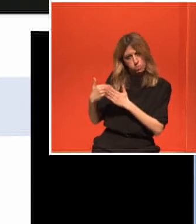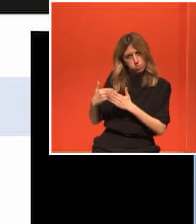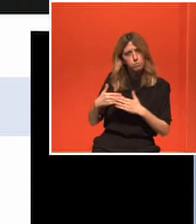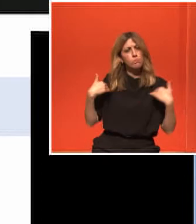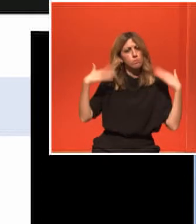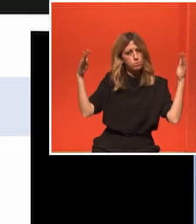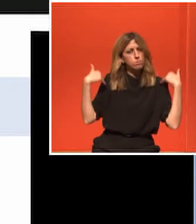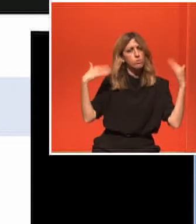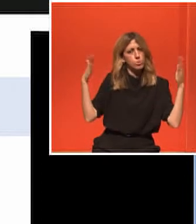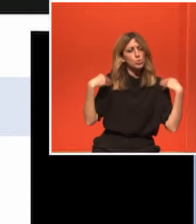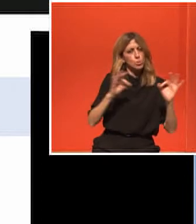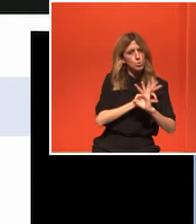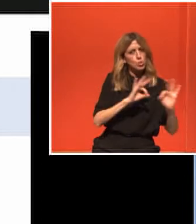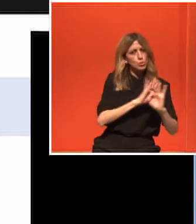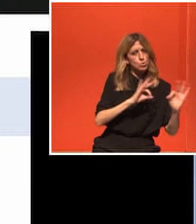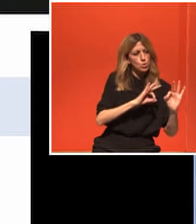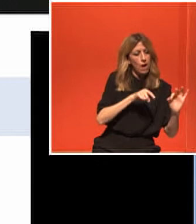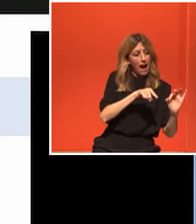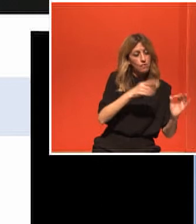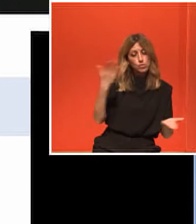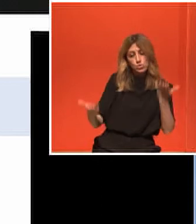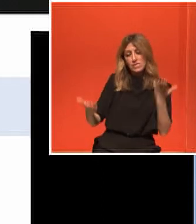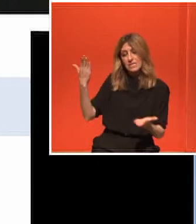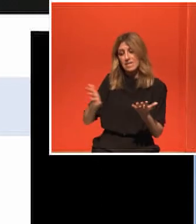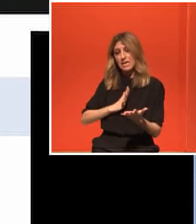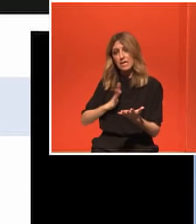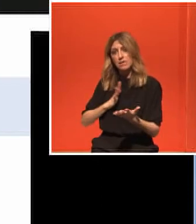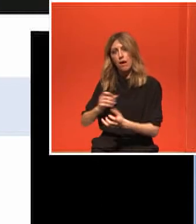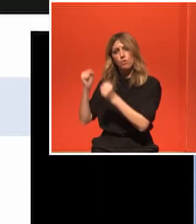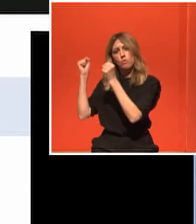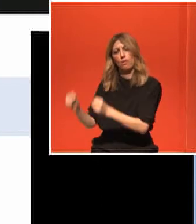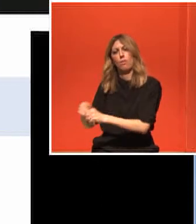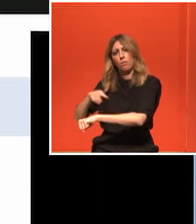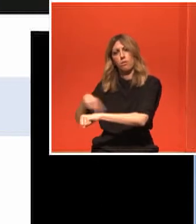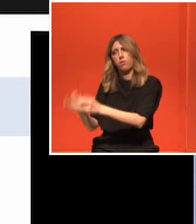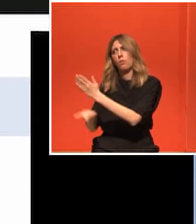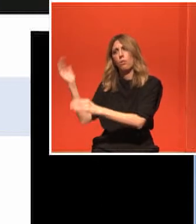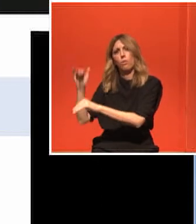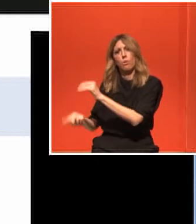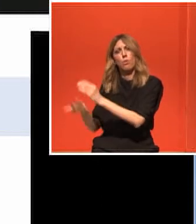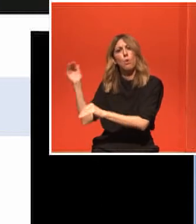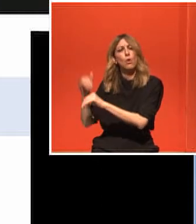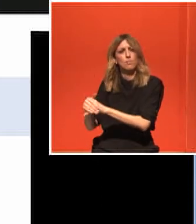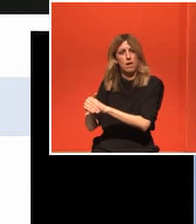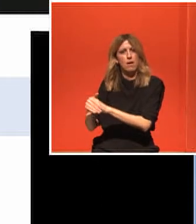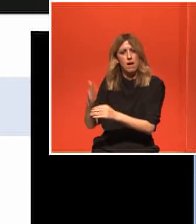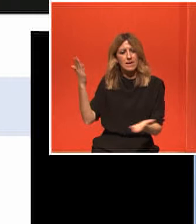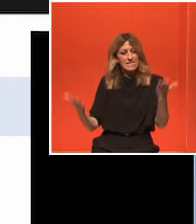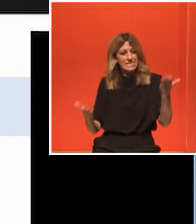συγκρίνεις με εκείνους που κάνανε καθιστική ζωή θα δεις ότι υπάρχει διαφορετική επίπτωση σε όλους σχεδόν τους καρκίνους